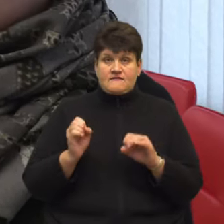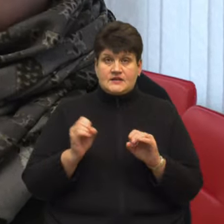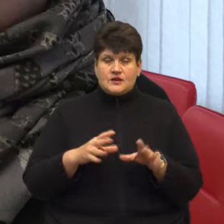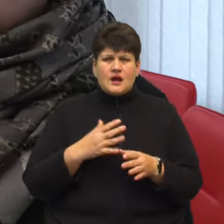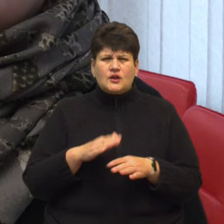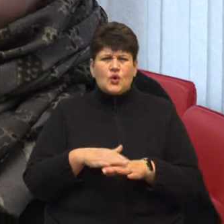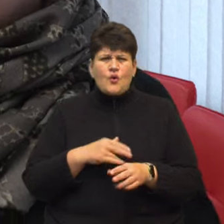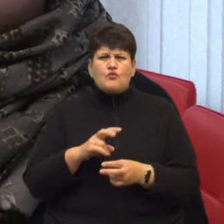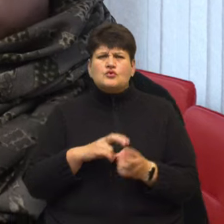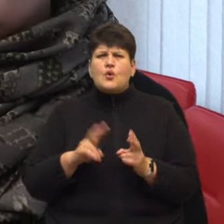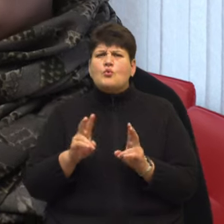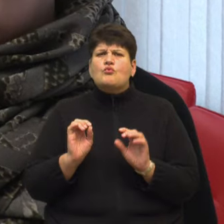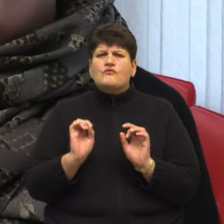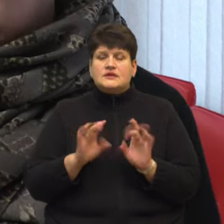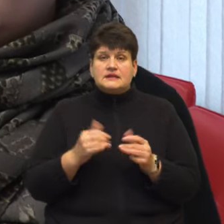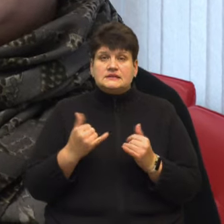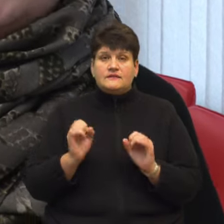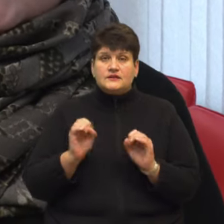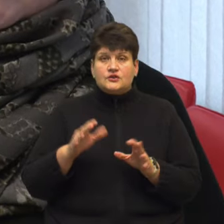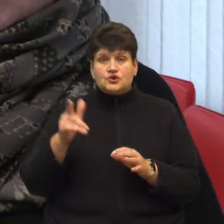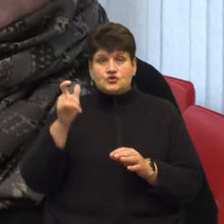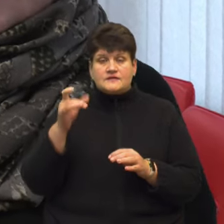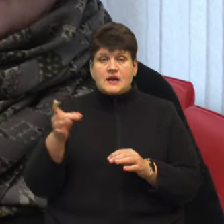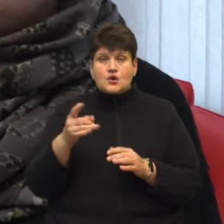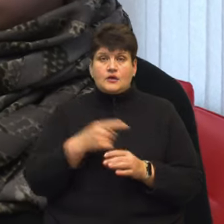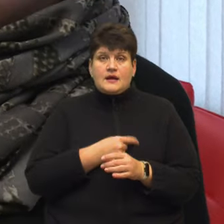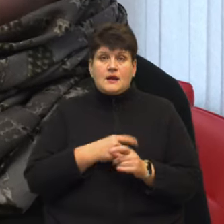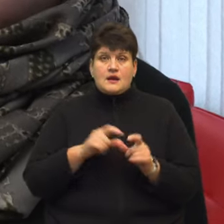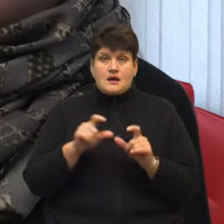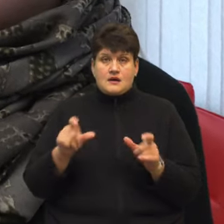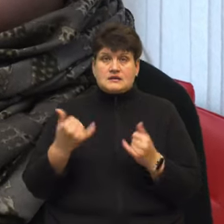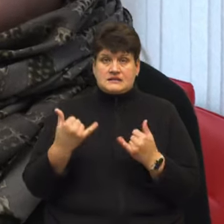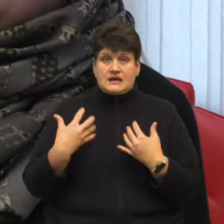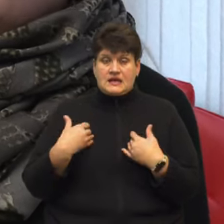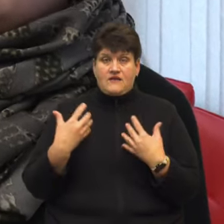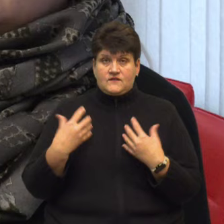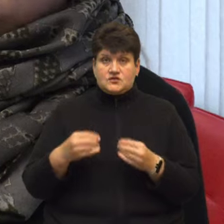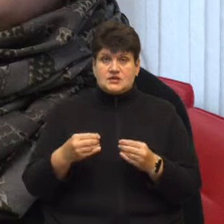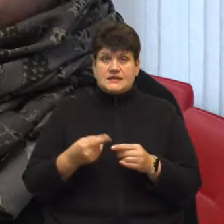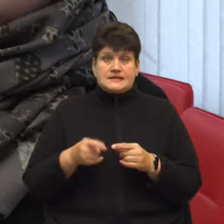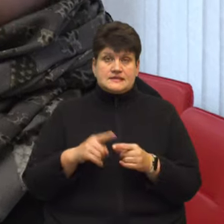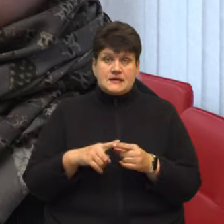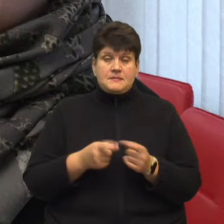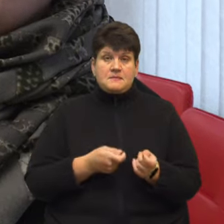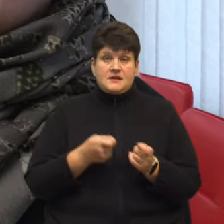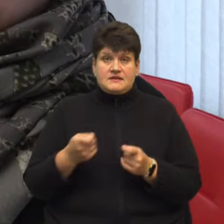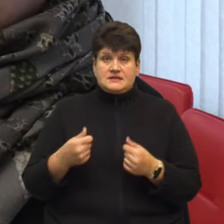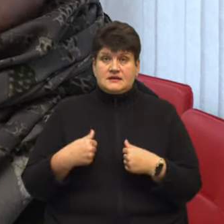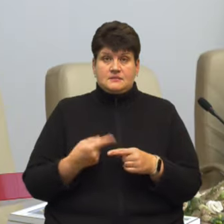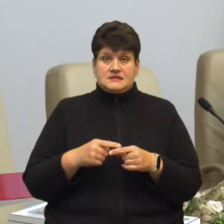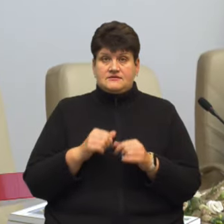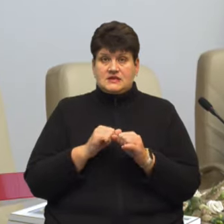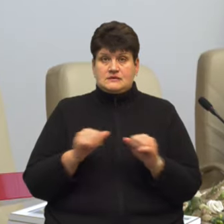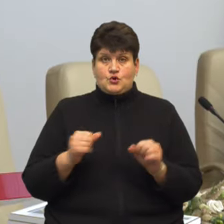шукала, кому їх віддати, зараз віддаю Чортківська районна лікарня. Скажемо, зараз я вже це, якби привезли ці ліжка зараз, я вже це не змогла